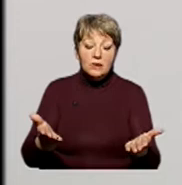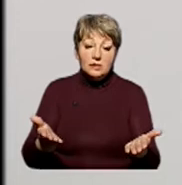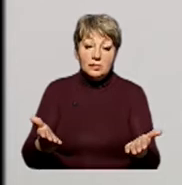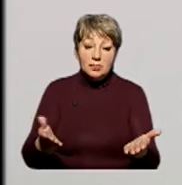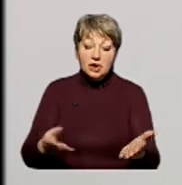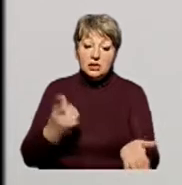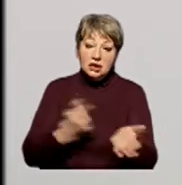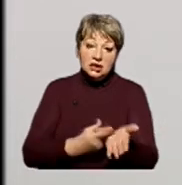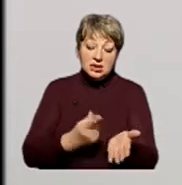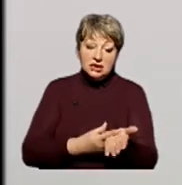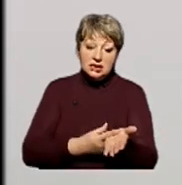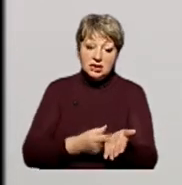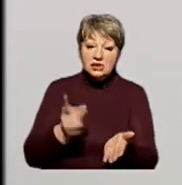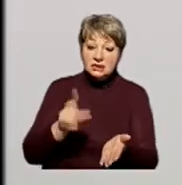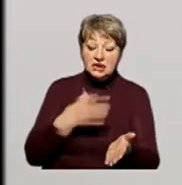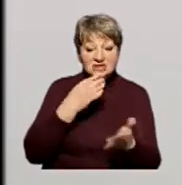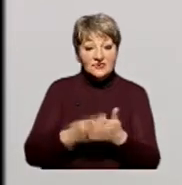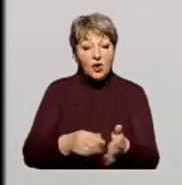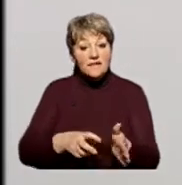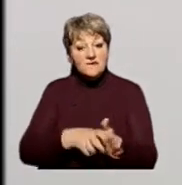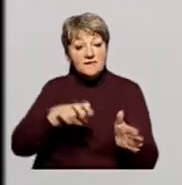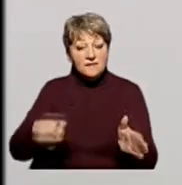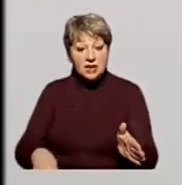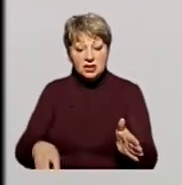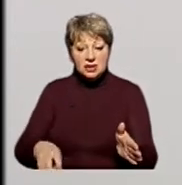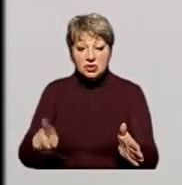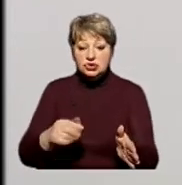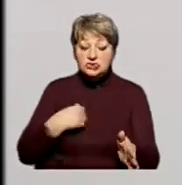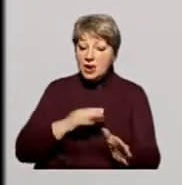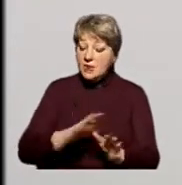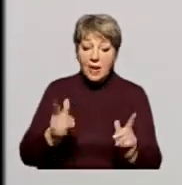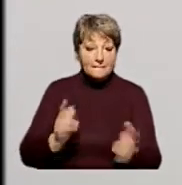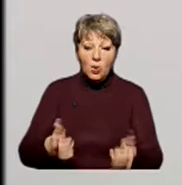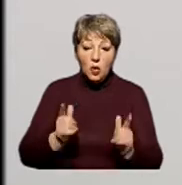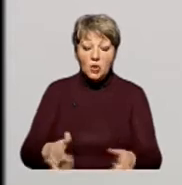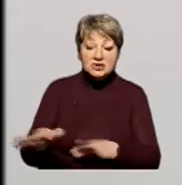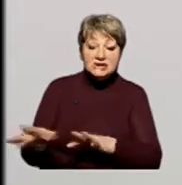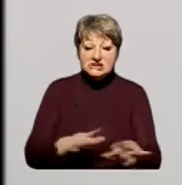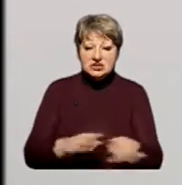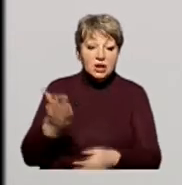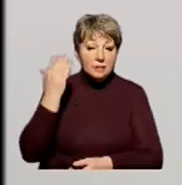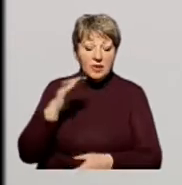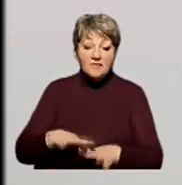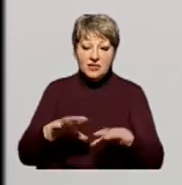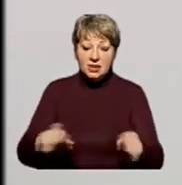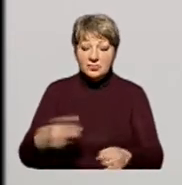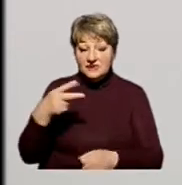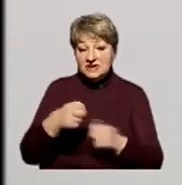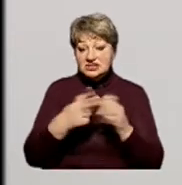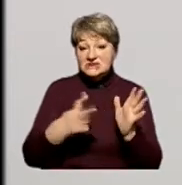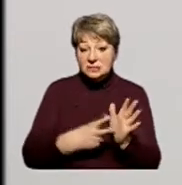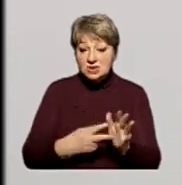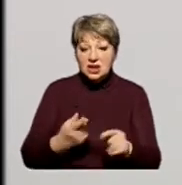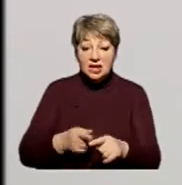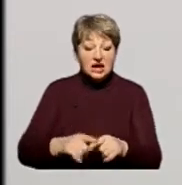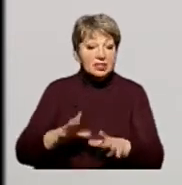аргументуючи свій вихід в силу того, що я не погоджувався з діями тієї влади. І в 2017 році ще